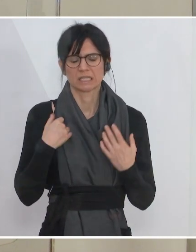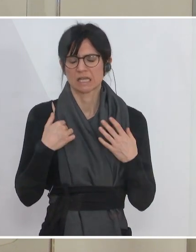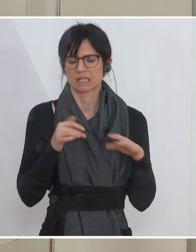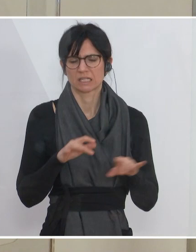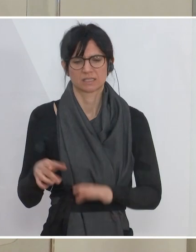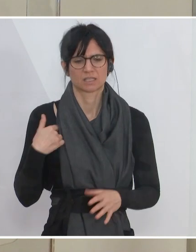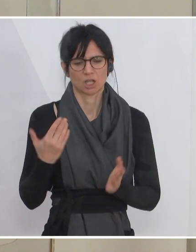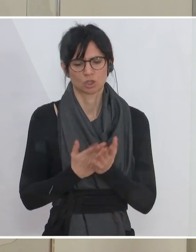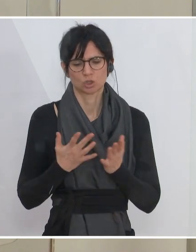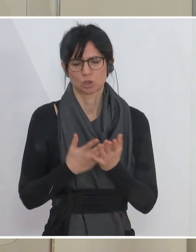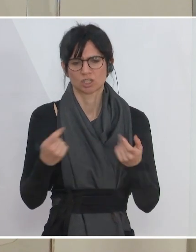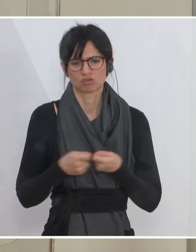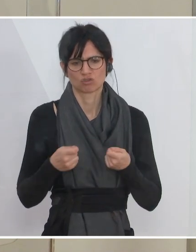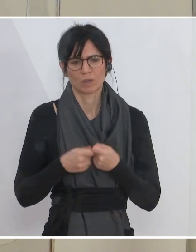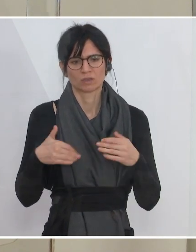um die